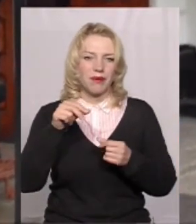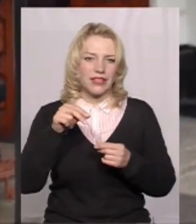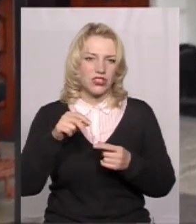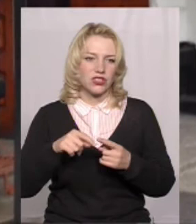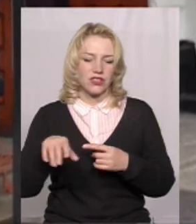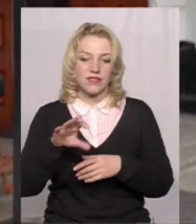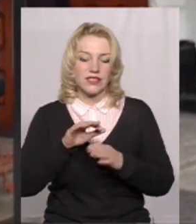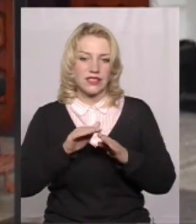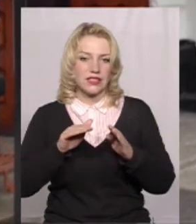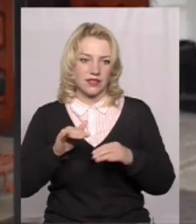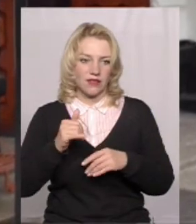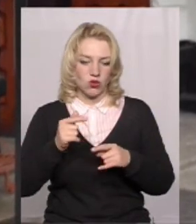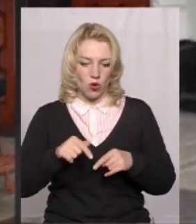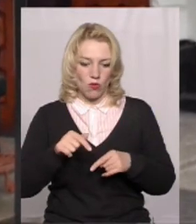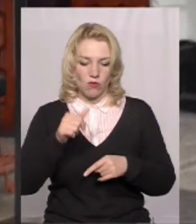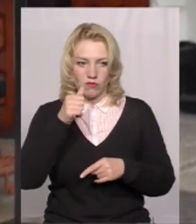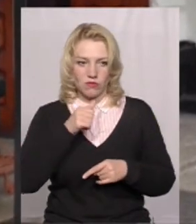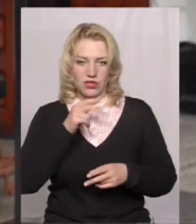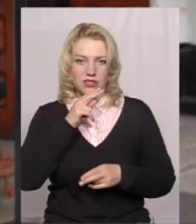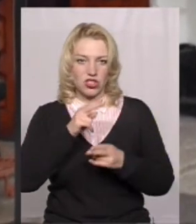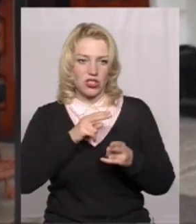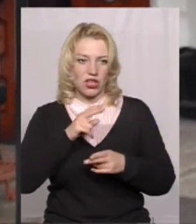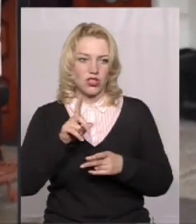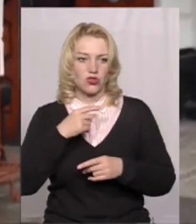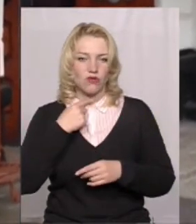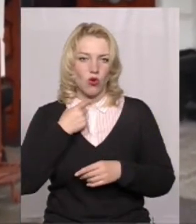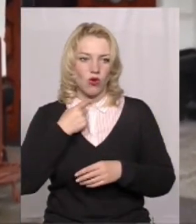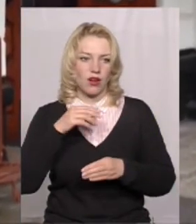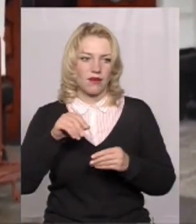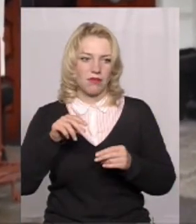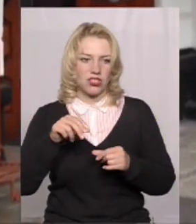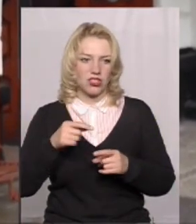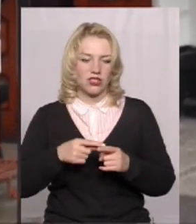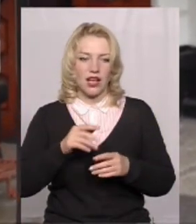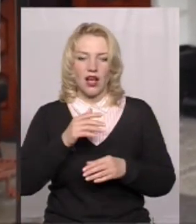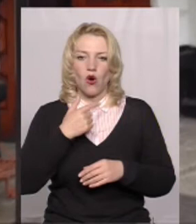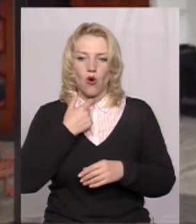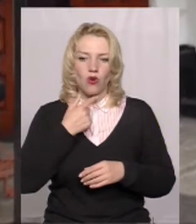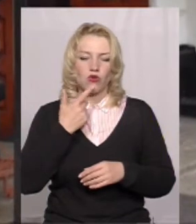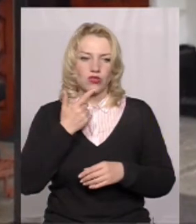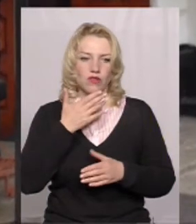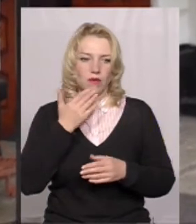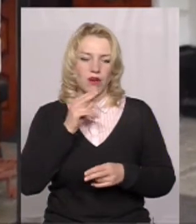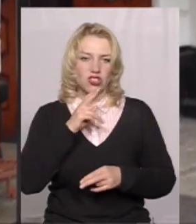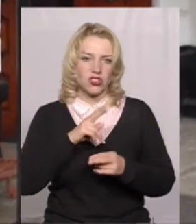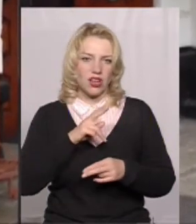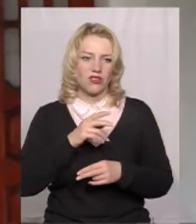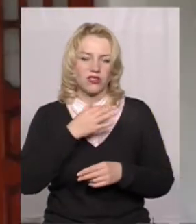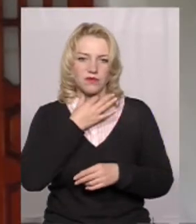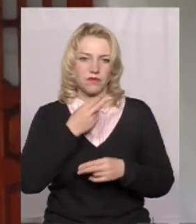майже всі діти в цьому місяці жалілися, що першиня в горлі. Горло не красне, але жаліються, що